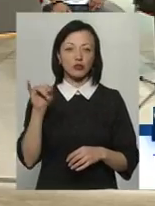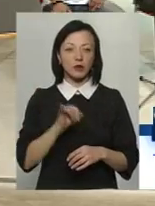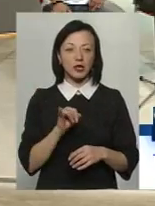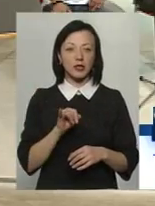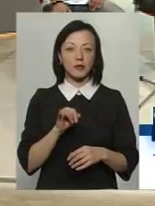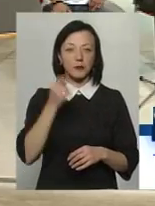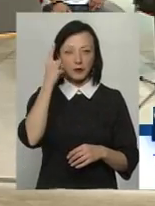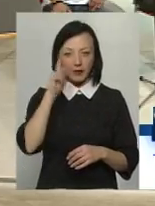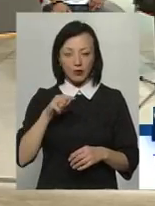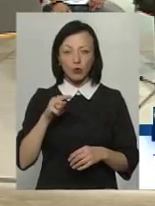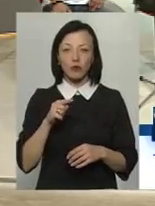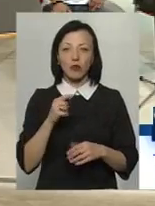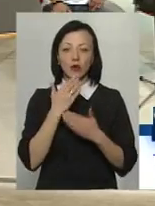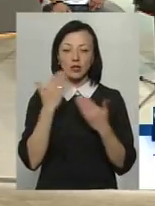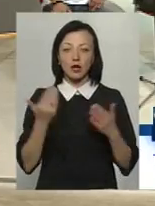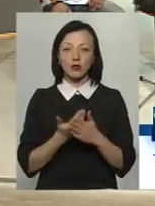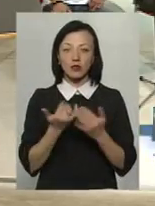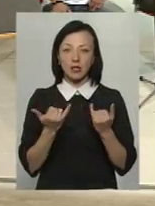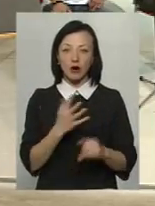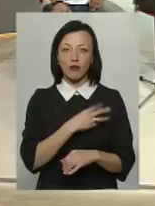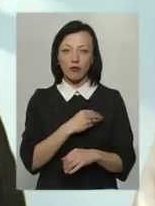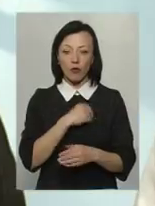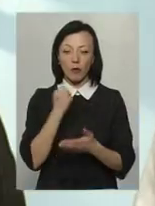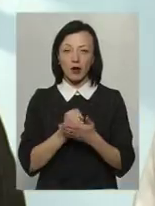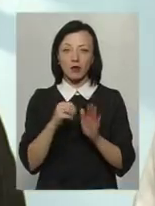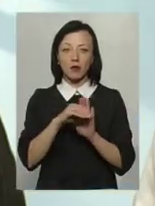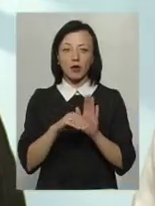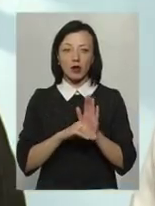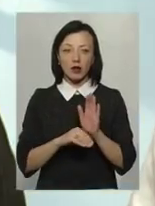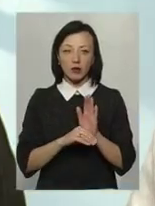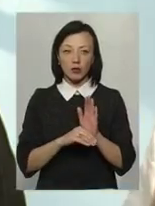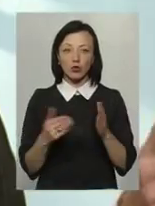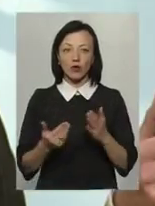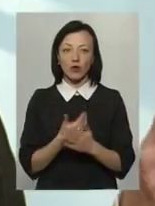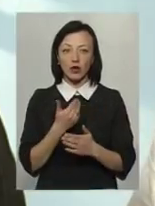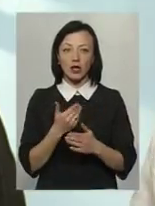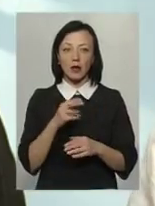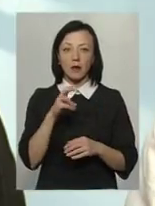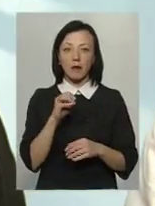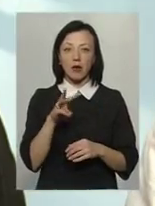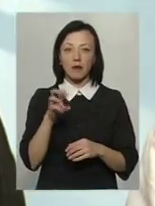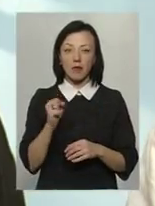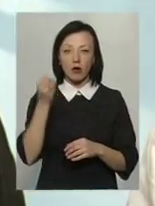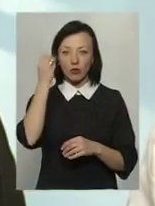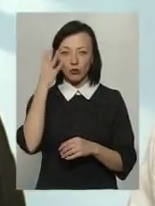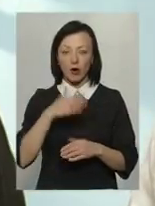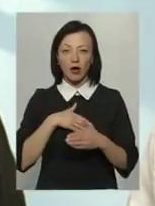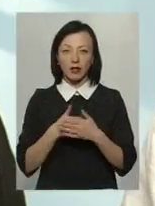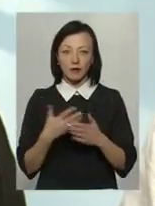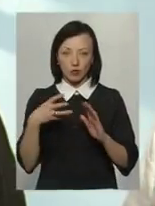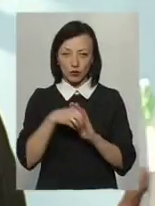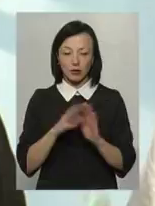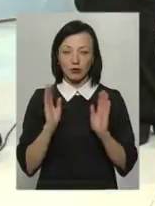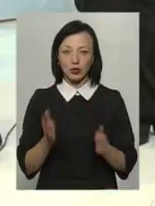відомо, останні новини, що зараз у Львові прийняли програму «Зеро вейст». Я думаю, що пермакультура до цього буде дуже активно підключатися.